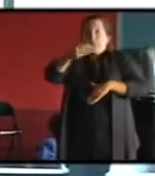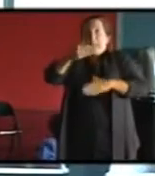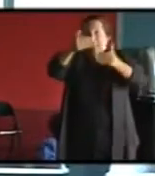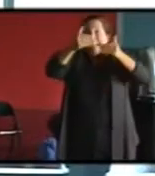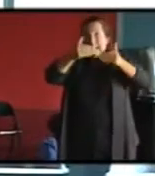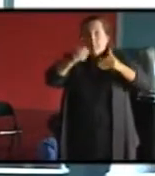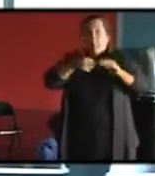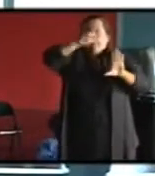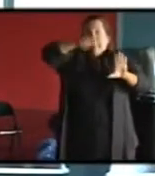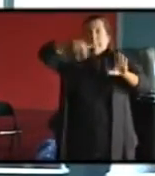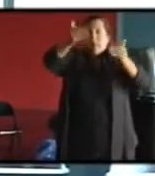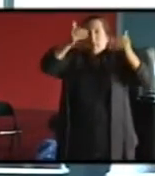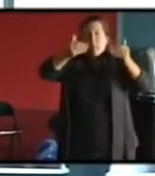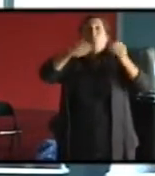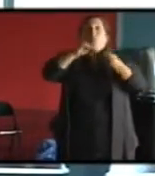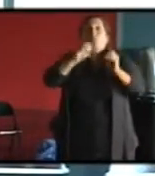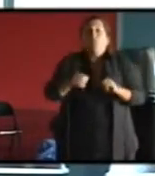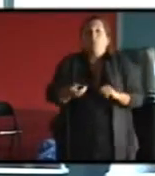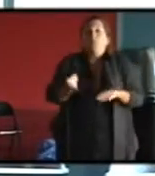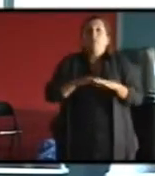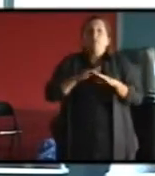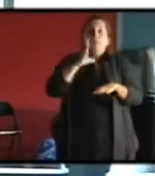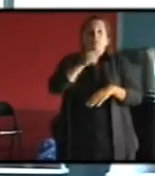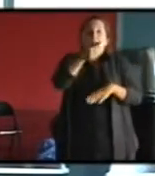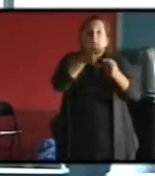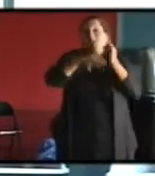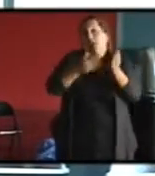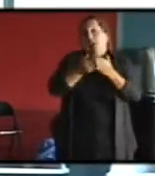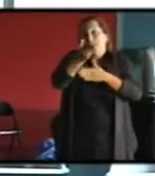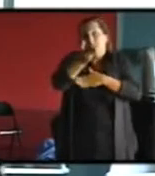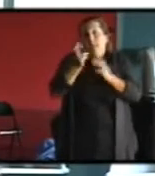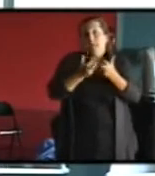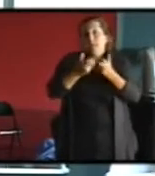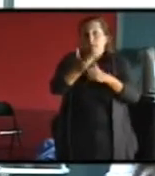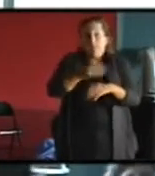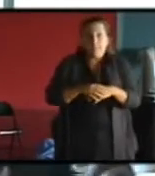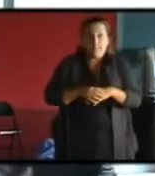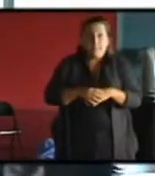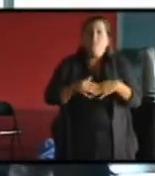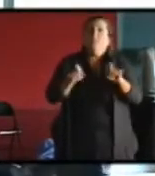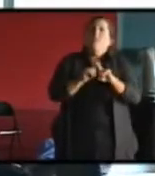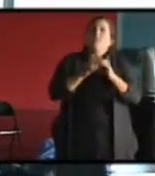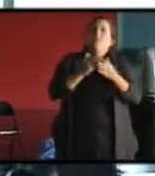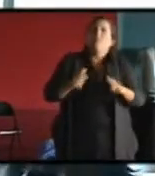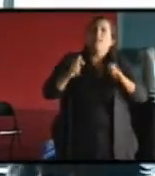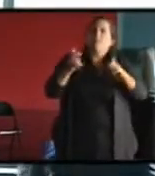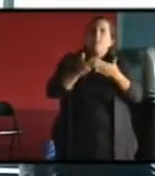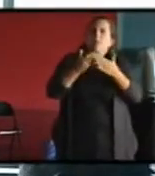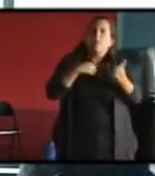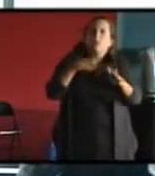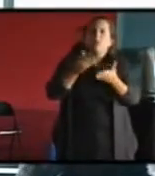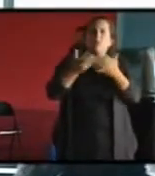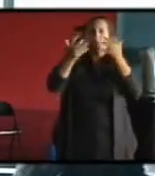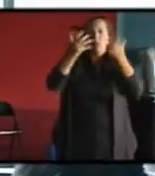façades et donc on voit un peu quel est le résultat de ce genre de choses. Même chose sur un bâtiment avec une